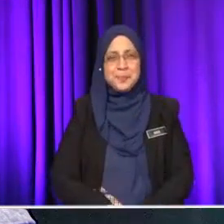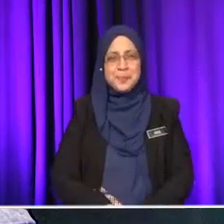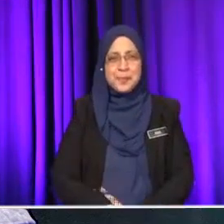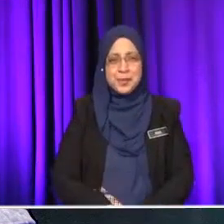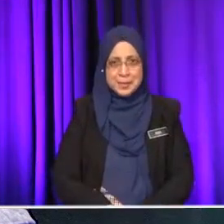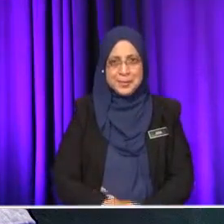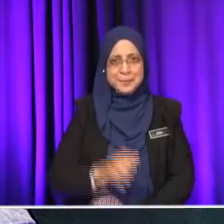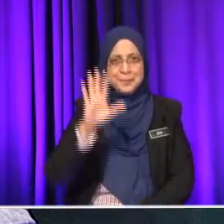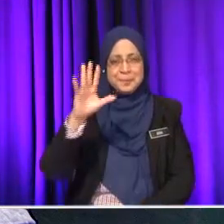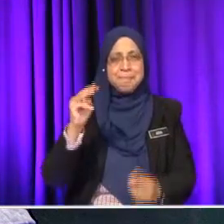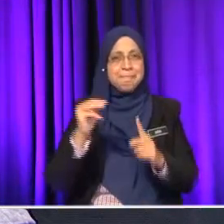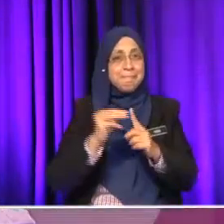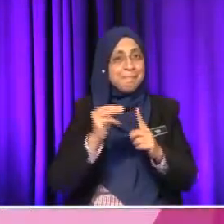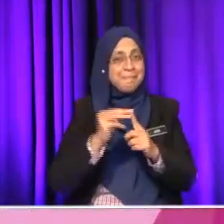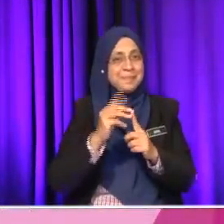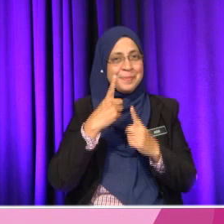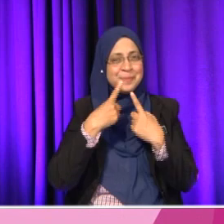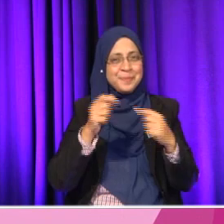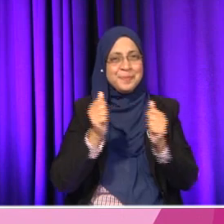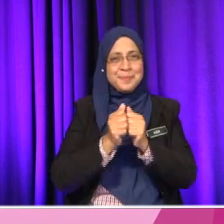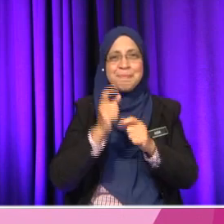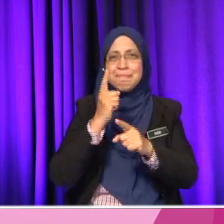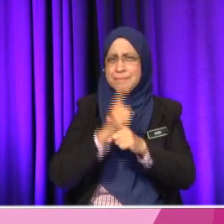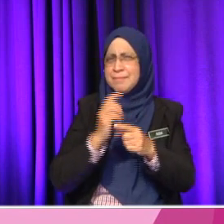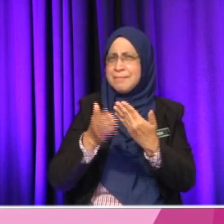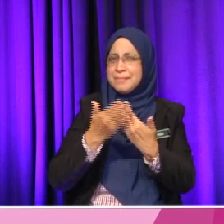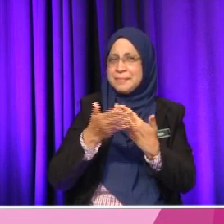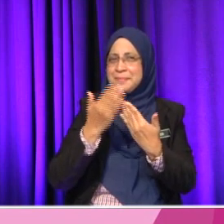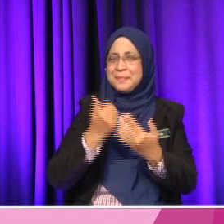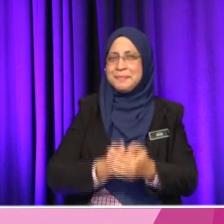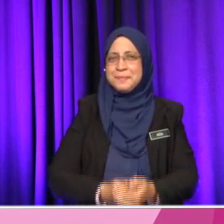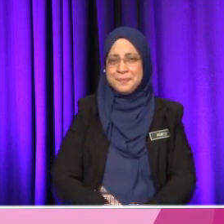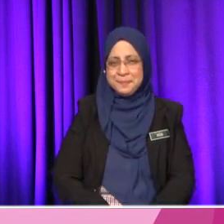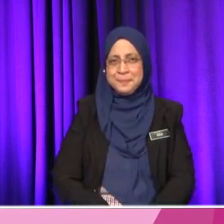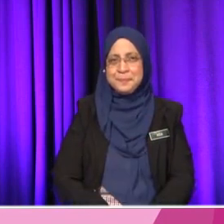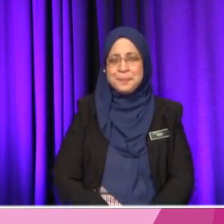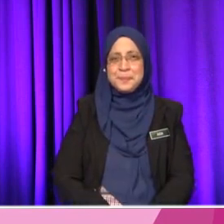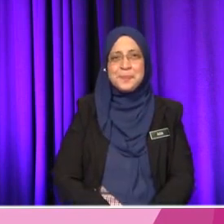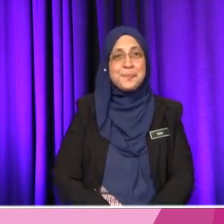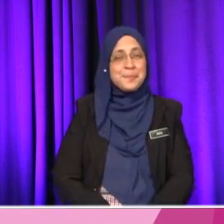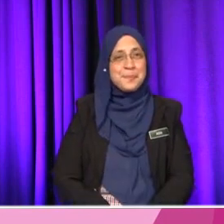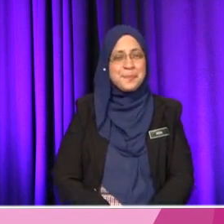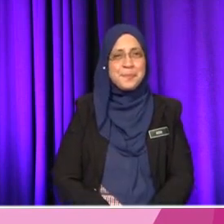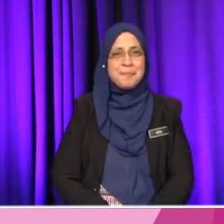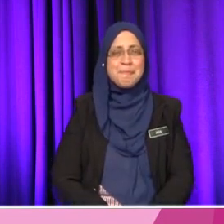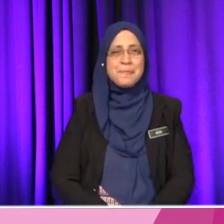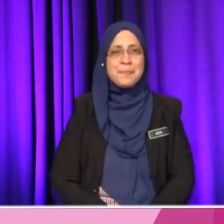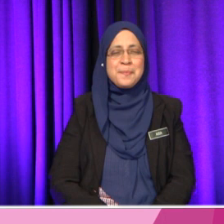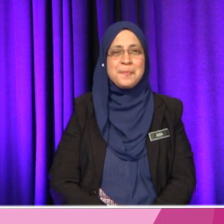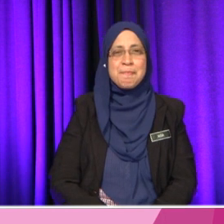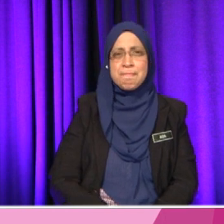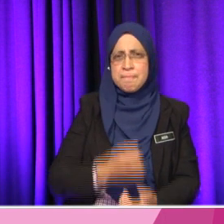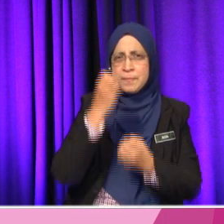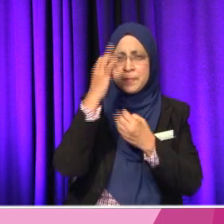Lima markah juga. Lima markah juga. Senang. Ya, senang-senang saja. Teruskan kepada soalan seterusnya, iaitu, kita satu bagian A,